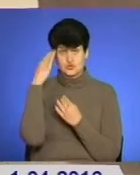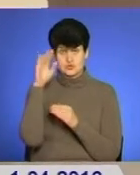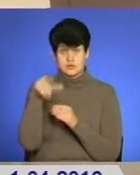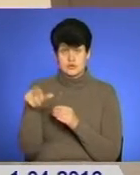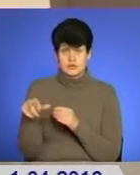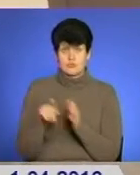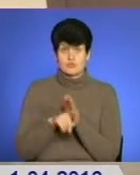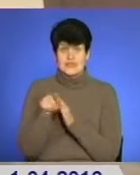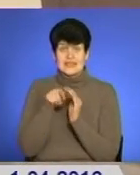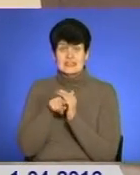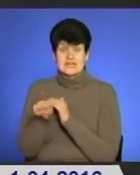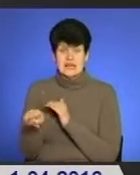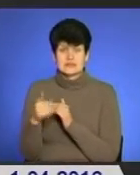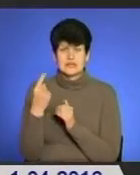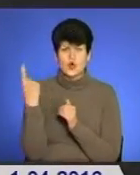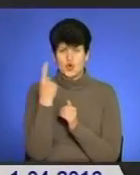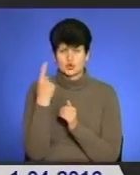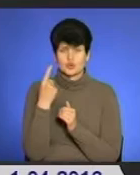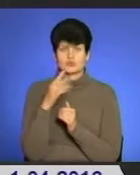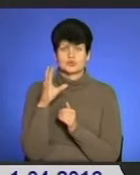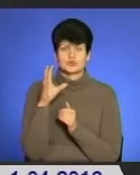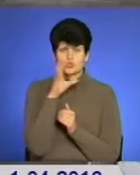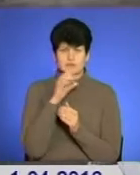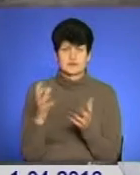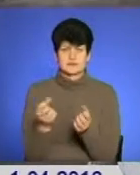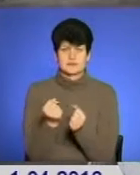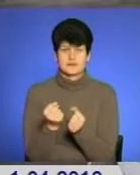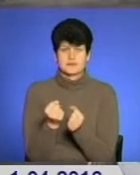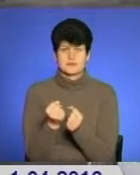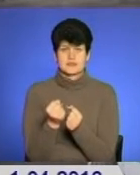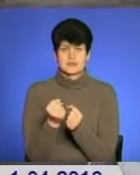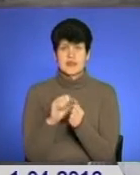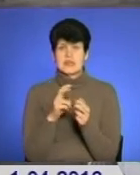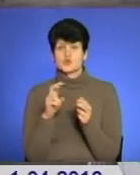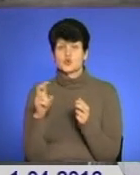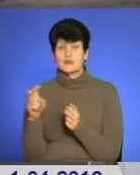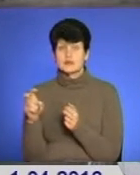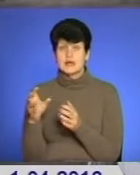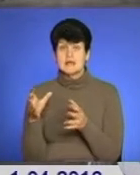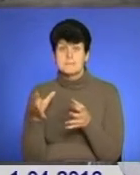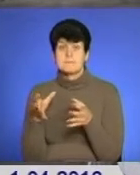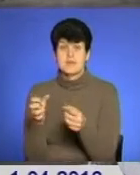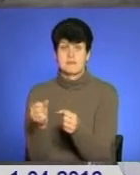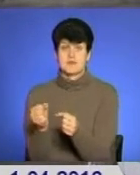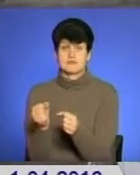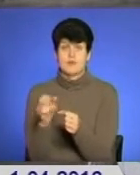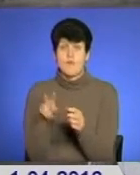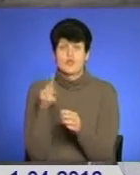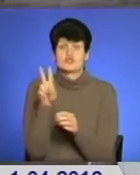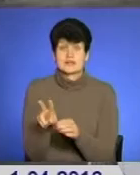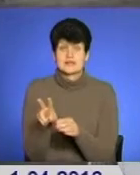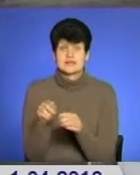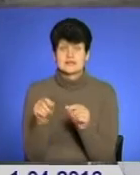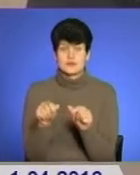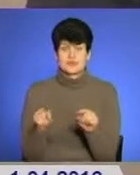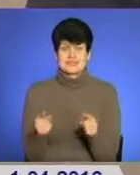Останні почали тікати, проте одного з крадіїв вдалося піймати. На сходовій клітці, догнавши їх, положили на землю і